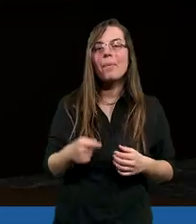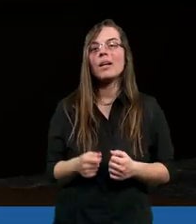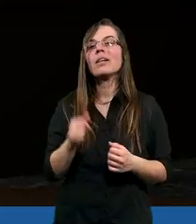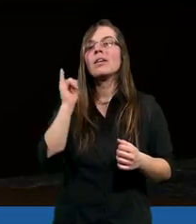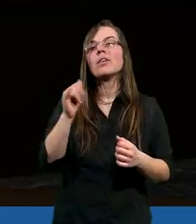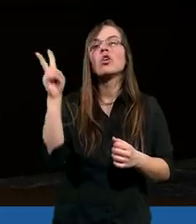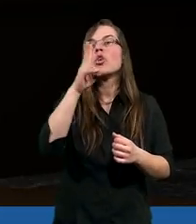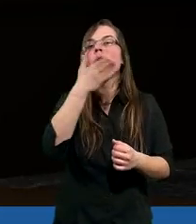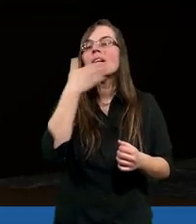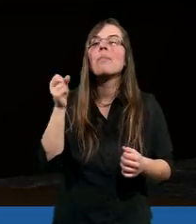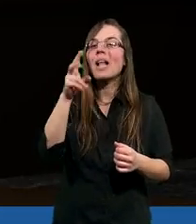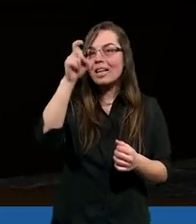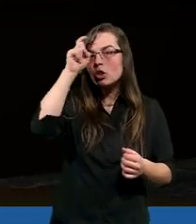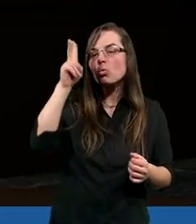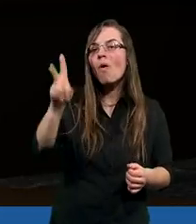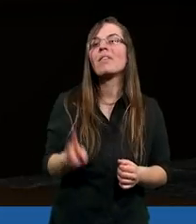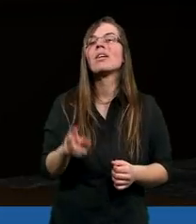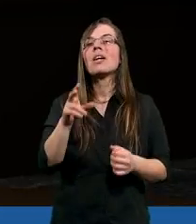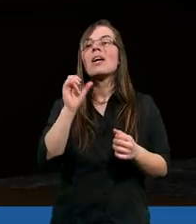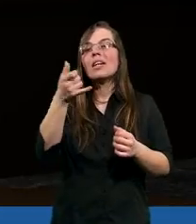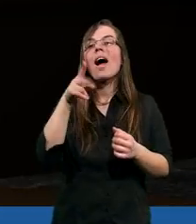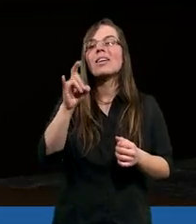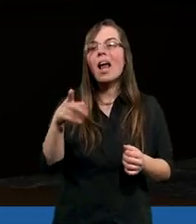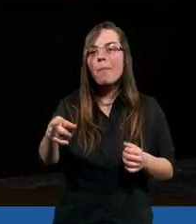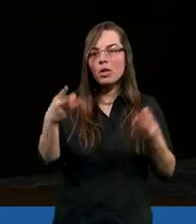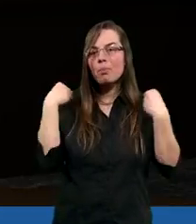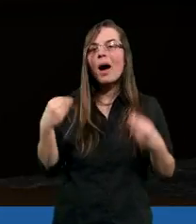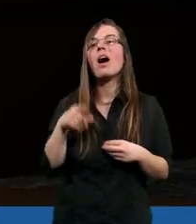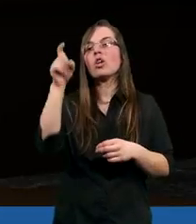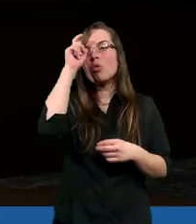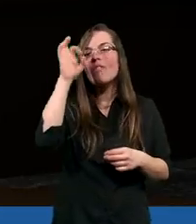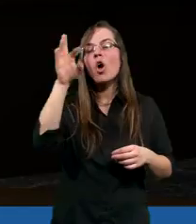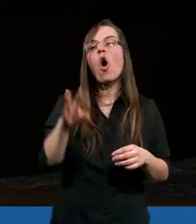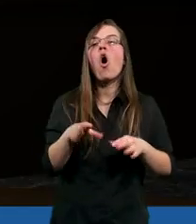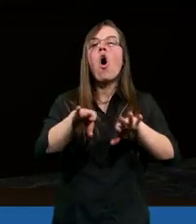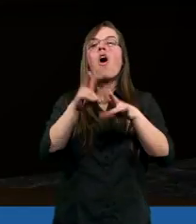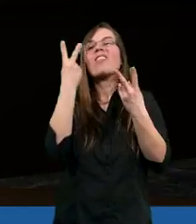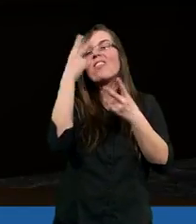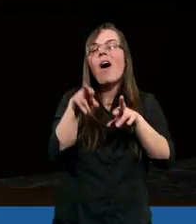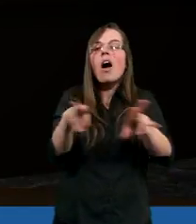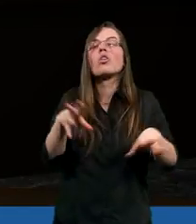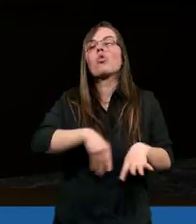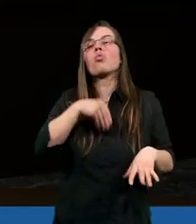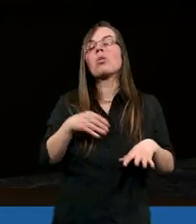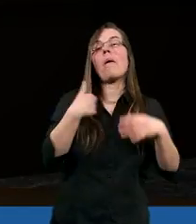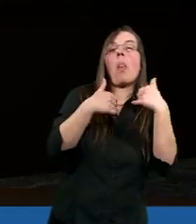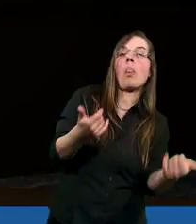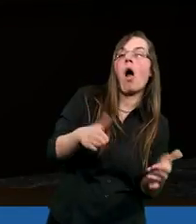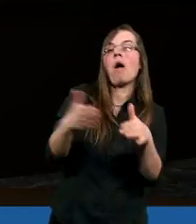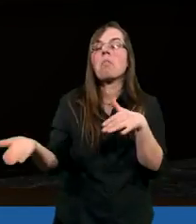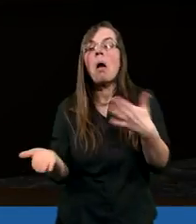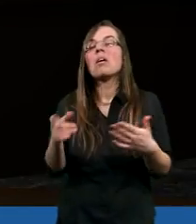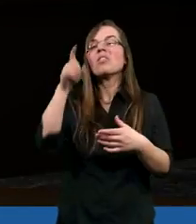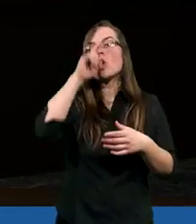Przez to niechaj nie mniema taki człowiek, że coś od Pana otrzyma. Człowiek o rozdwojonej duszy, chwiejny w całym